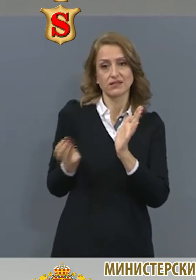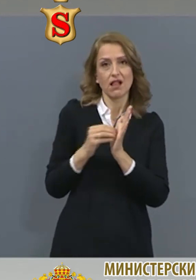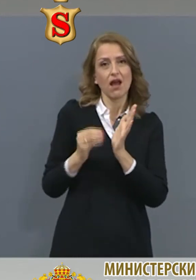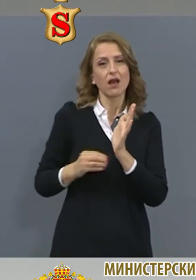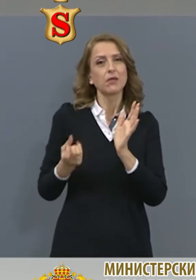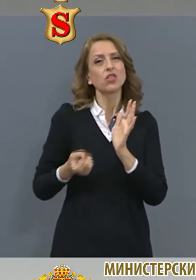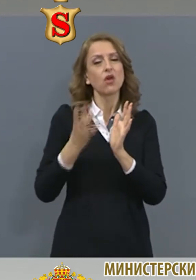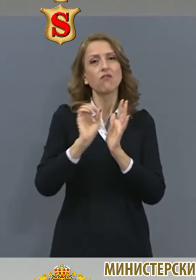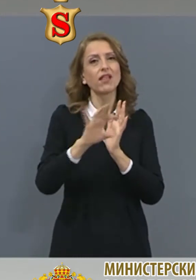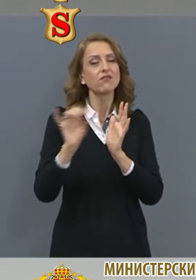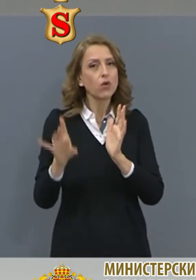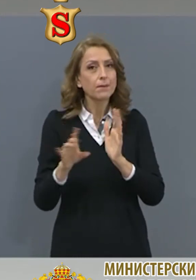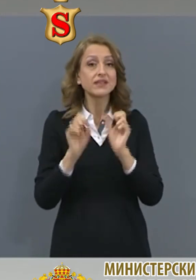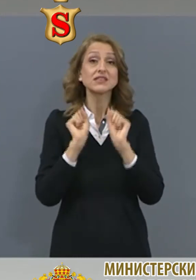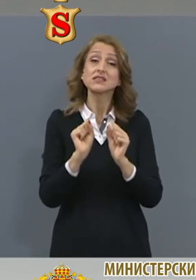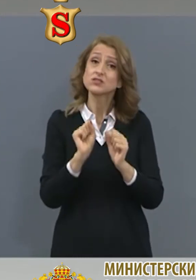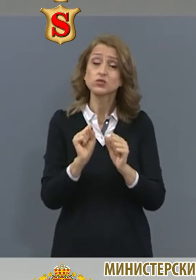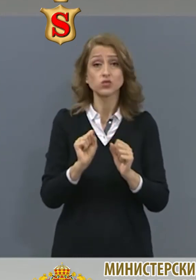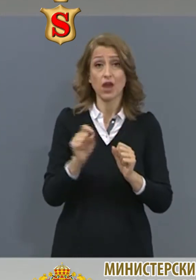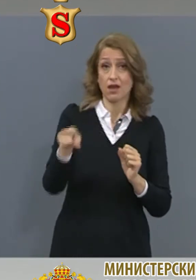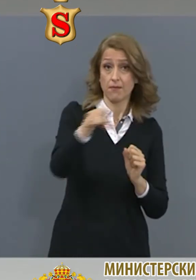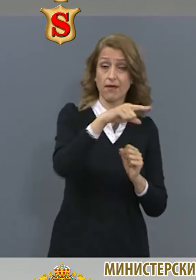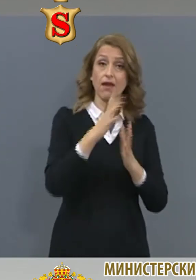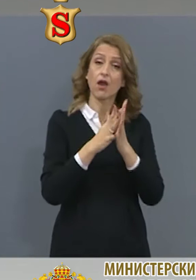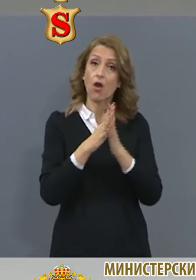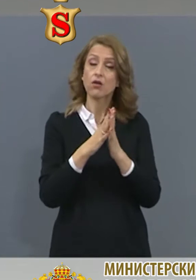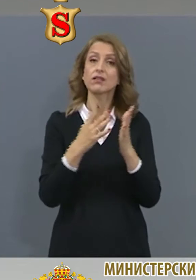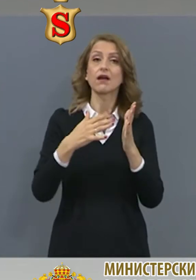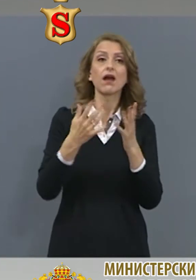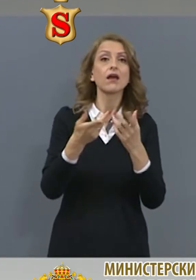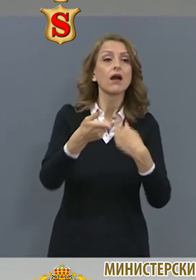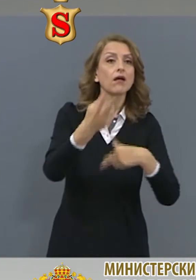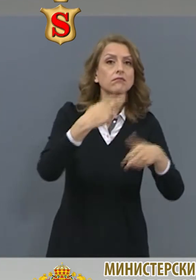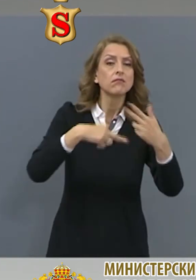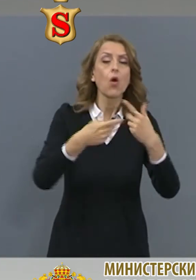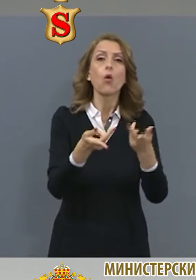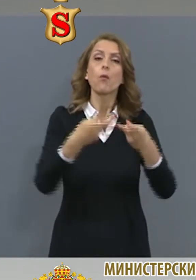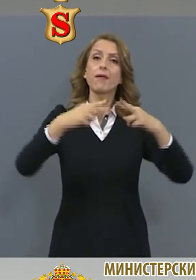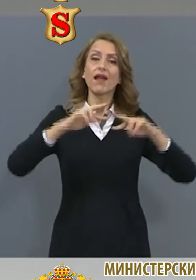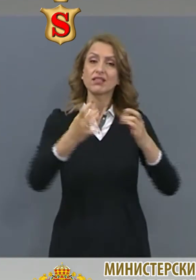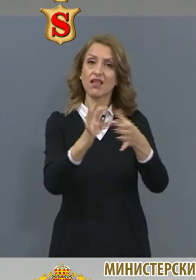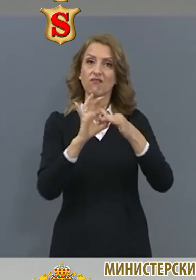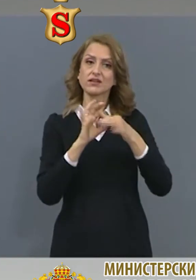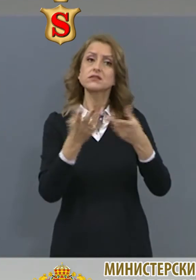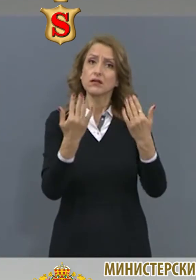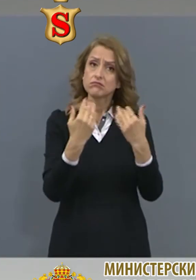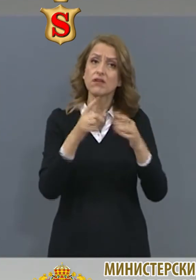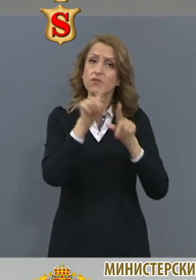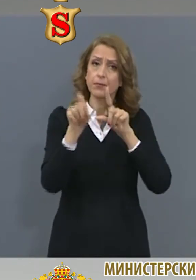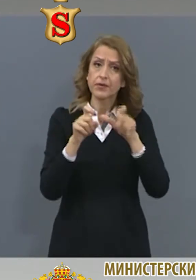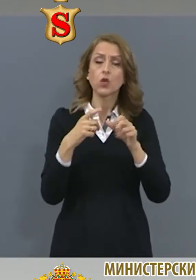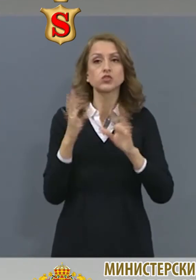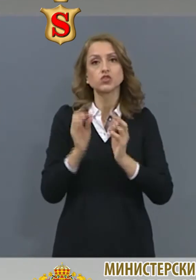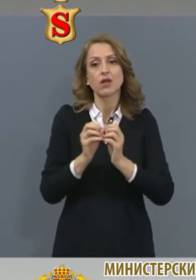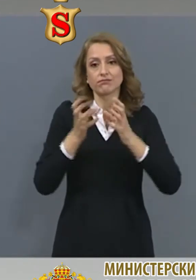защото чрез обратната връзка, която очакваме да получаваме през самия протал, ще обогатяваме съдържанията му. Как е